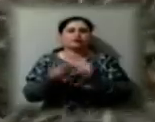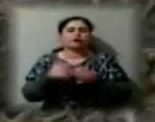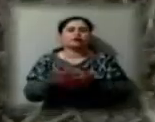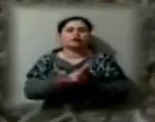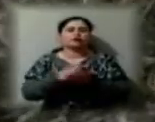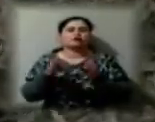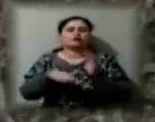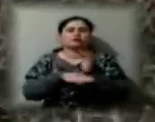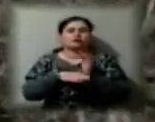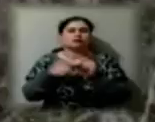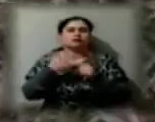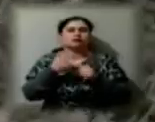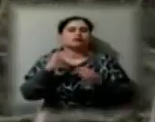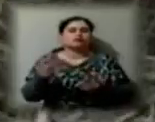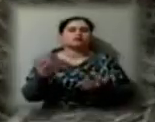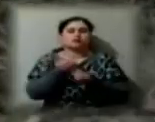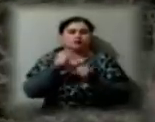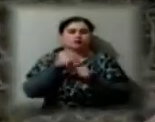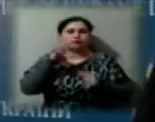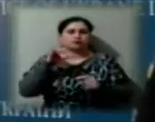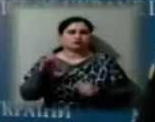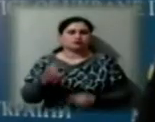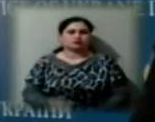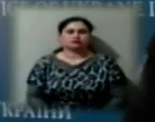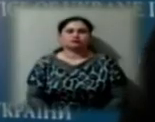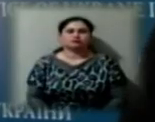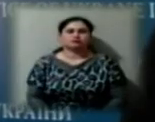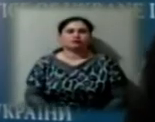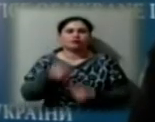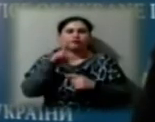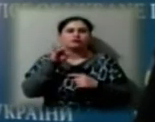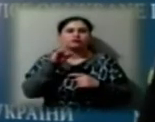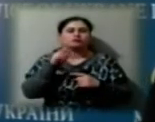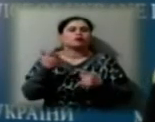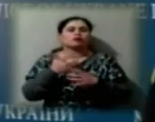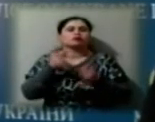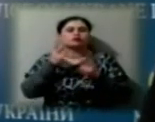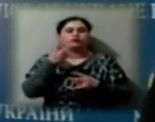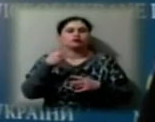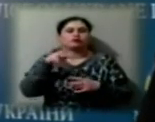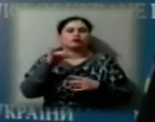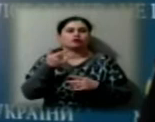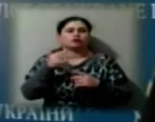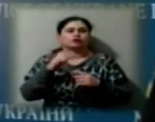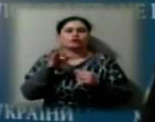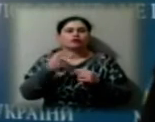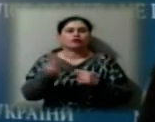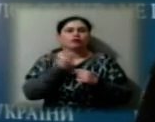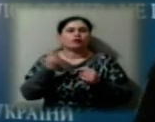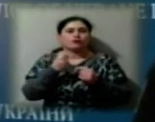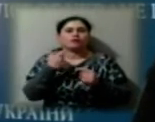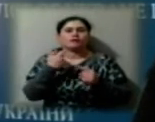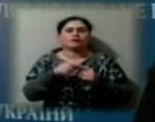дерева і рятувальники. Наслідкній художній, яка трапилась 24 лютого на території області, 52 населених пунктів